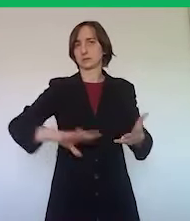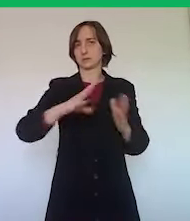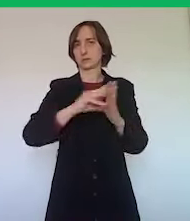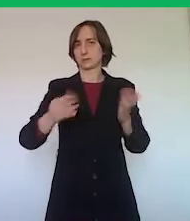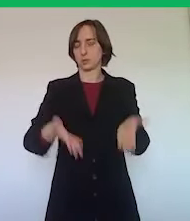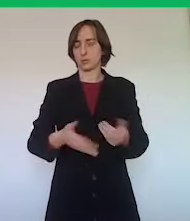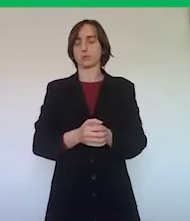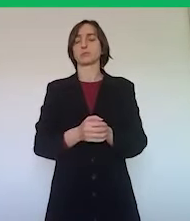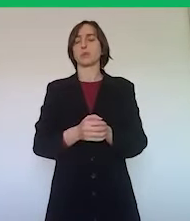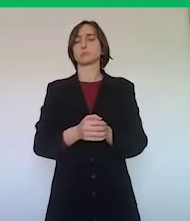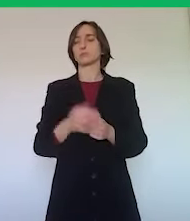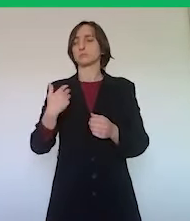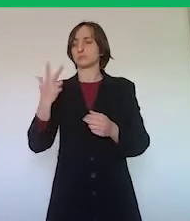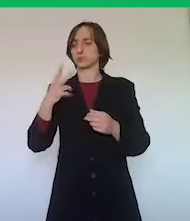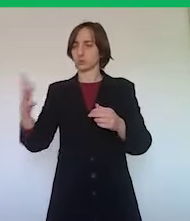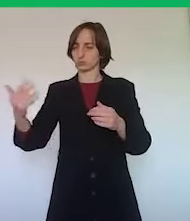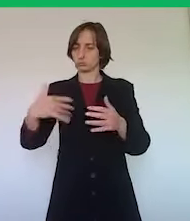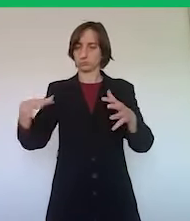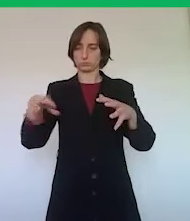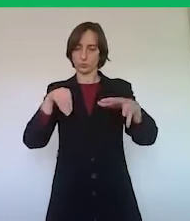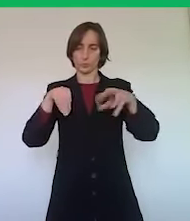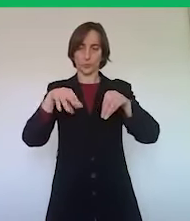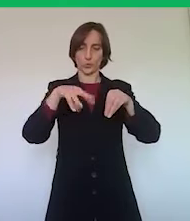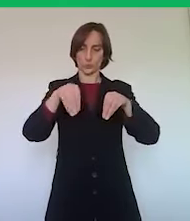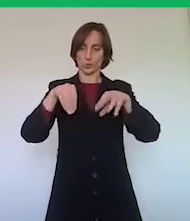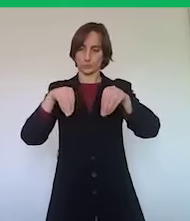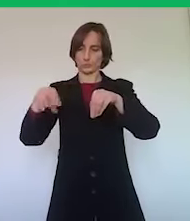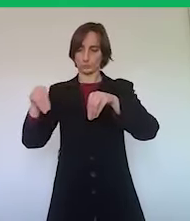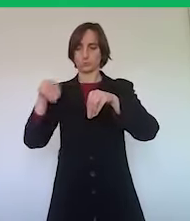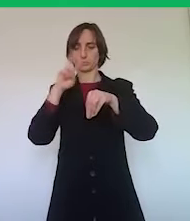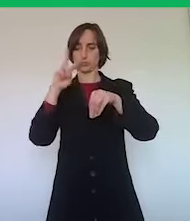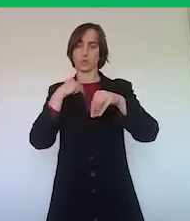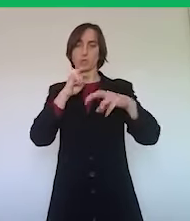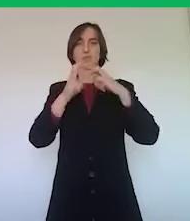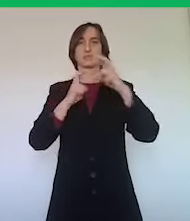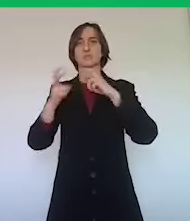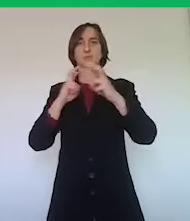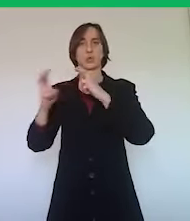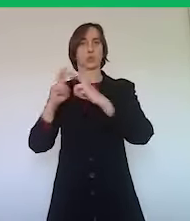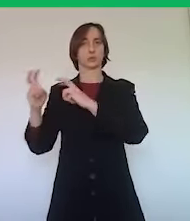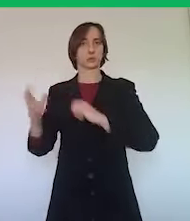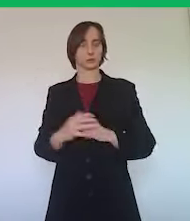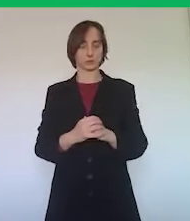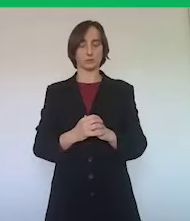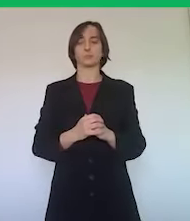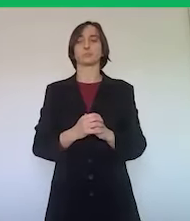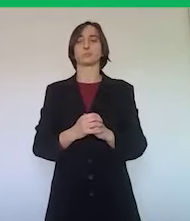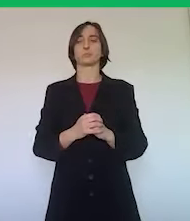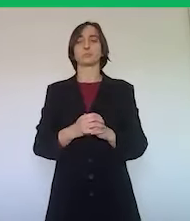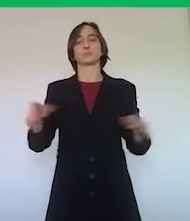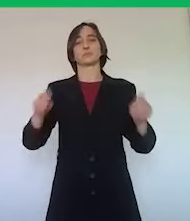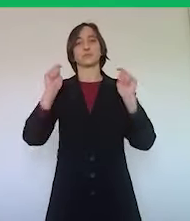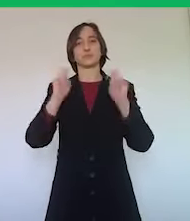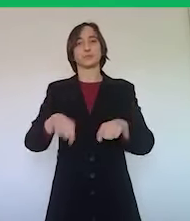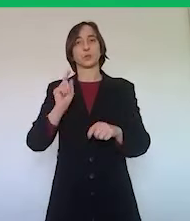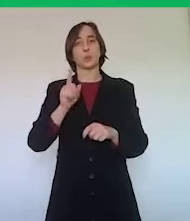a raccoglierle in alcuni gruppi per dare risposta possibile a tutti i quesiti che mi sono stati posti.